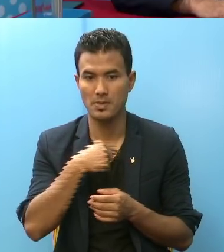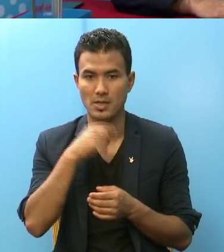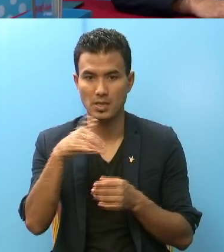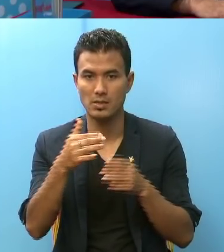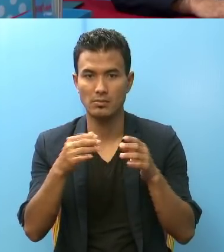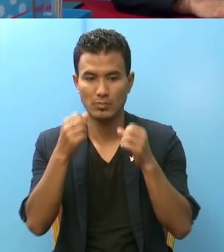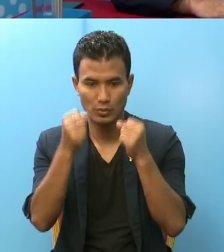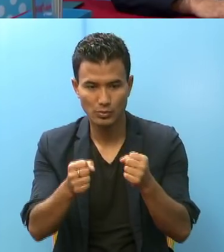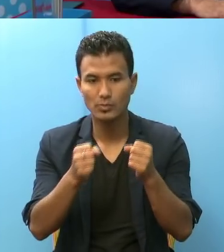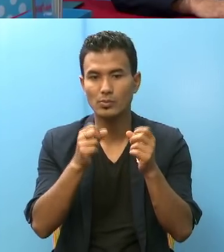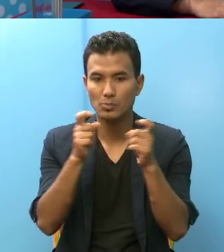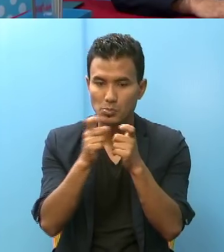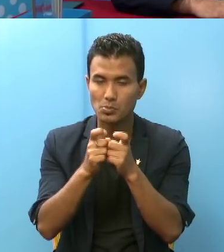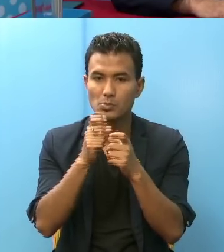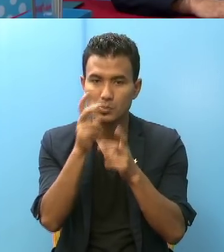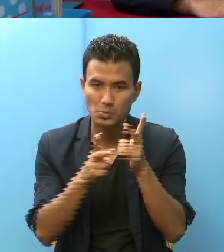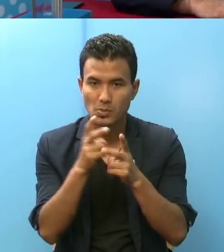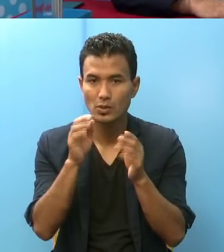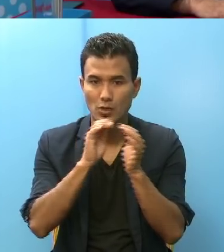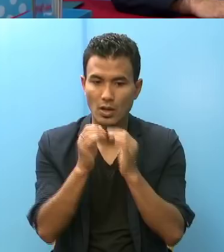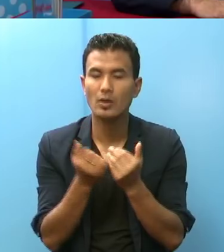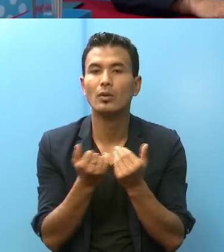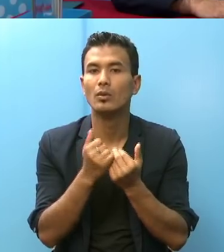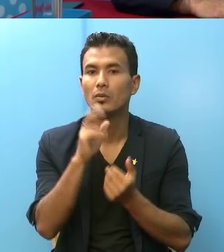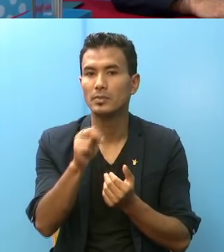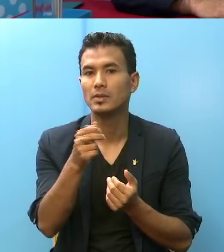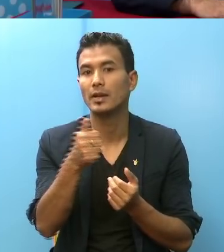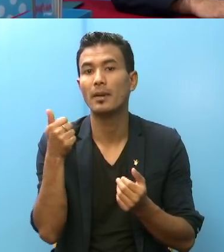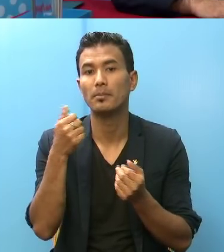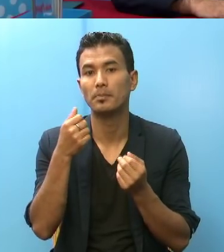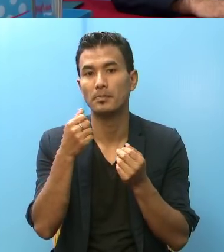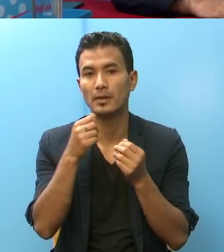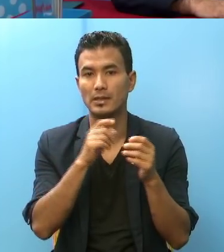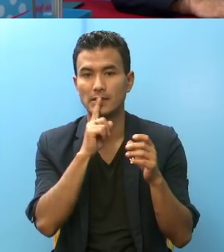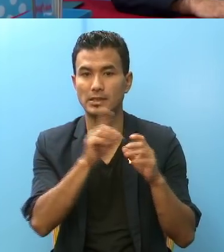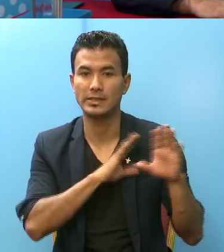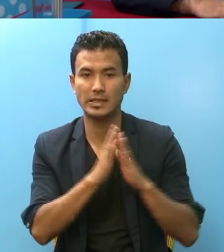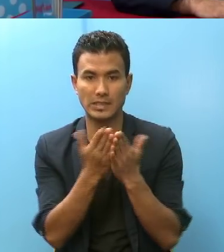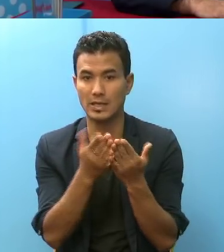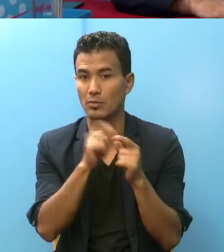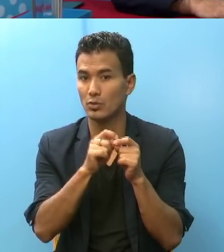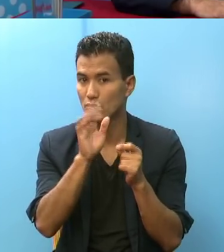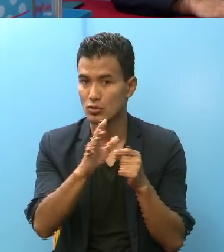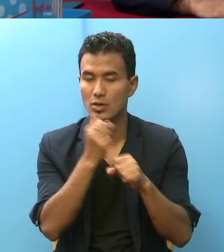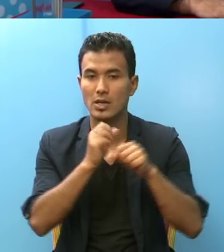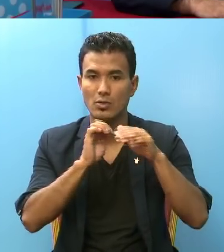बस रहामने खुरा गरूं कसरे अगाडी बढ़ने सल्ला गरूं जुन रामरा गाइडलाइन हरु बने काशन तेला कारानवायन को